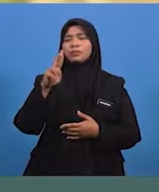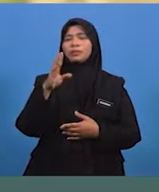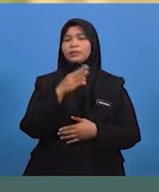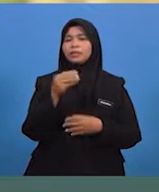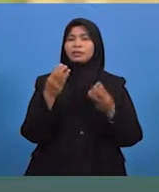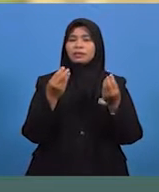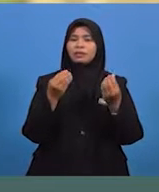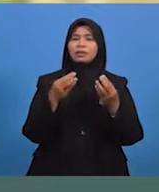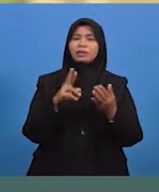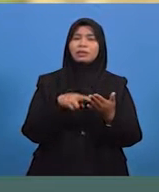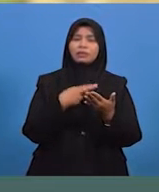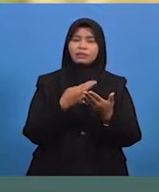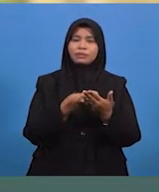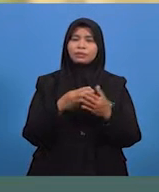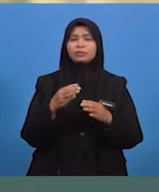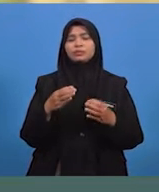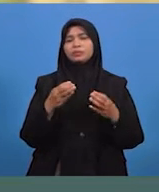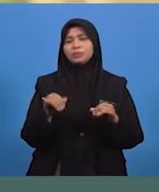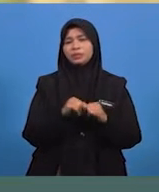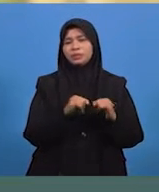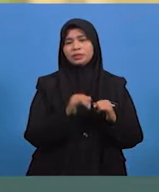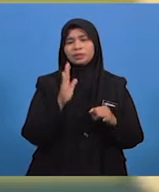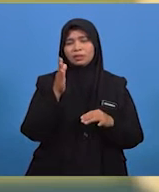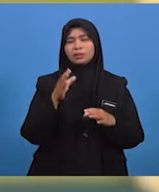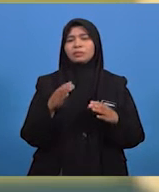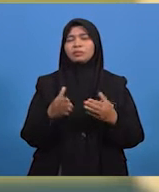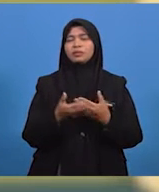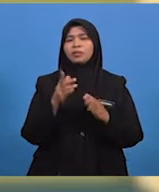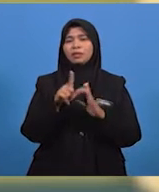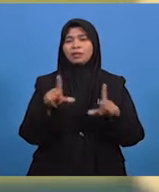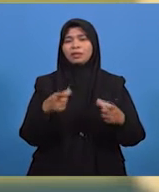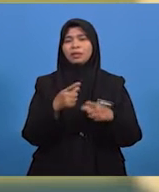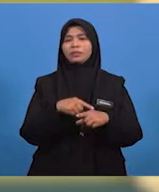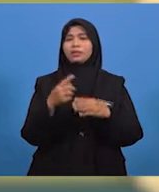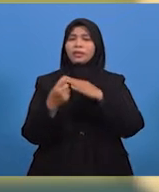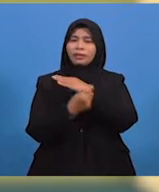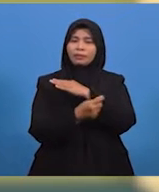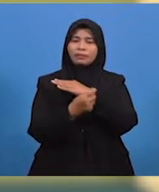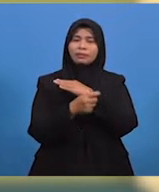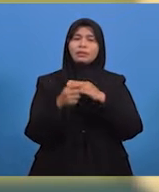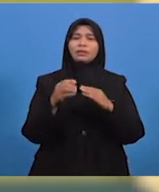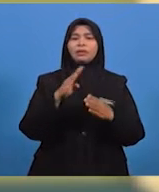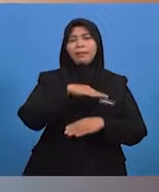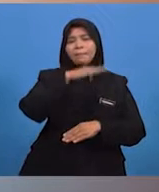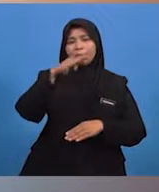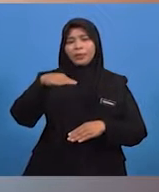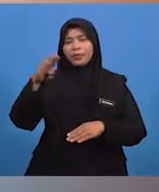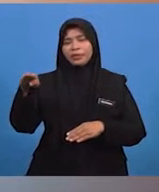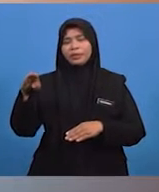runtuh juga kerap berlaku di kawasan lering bukit. Mari kita lihat proses yang pertama.